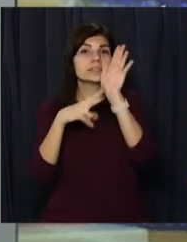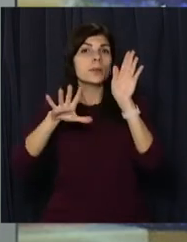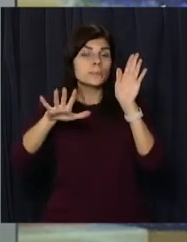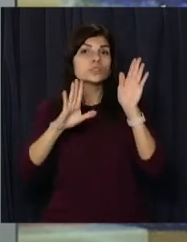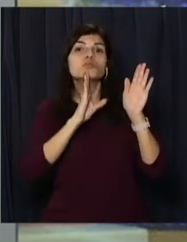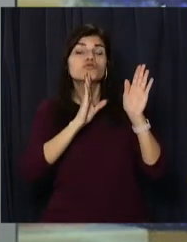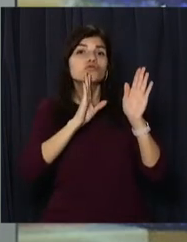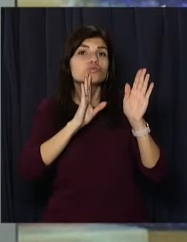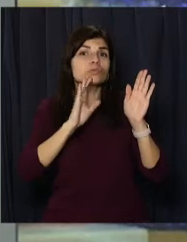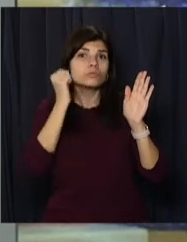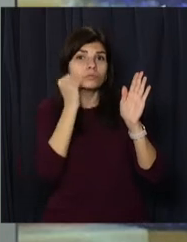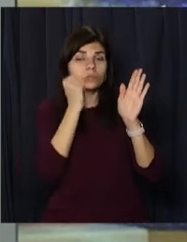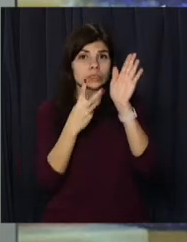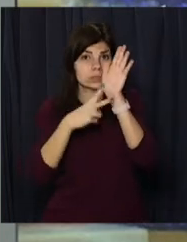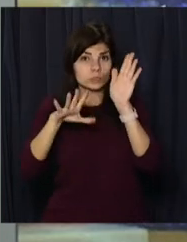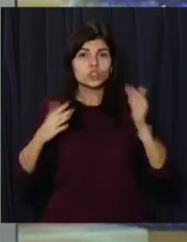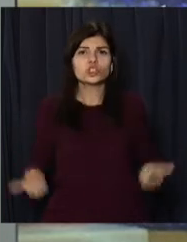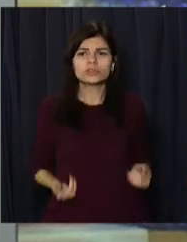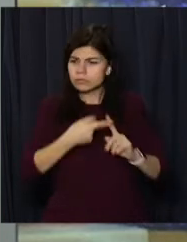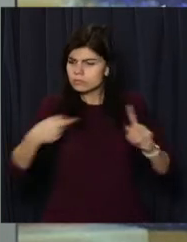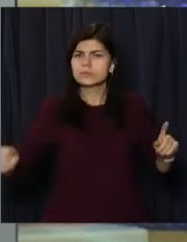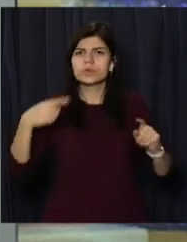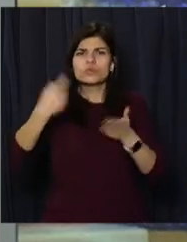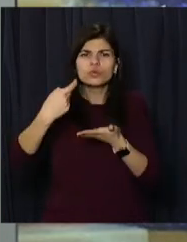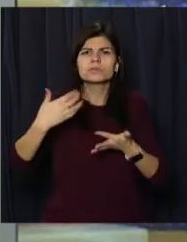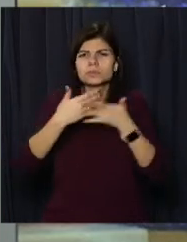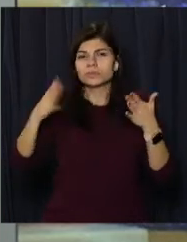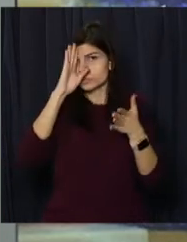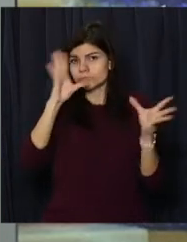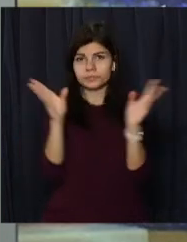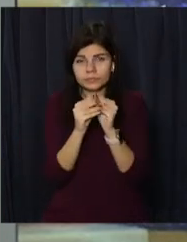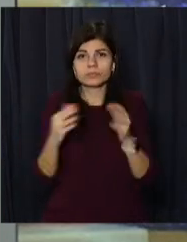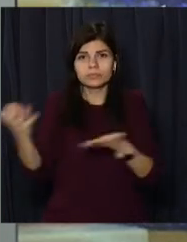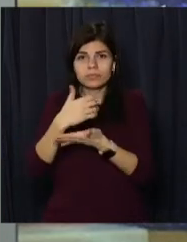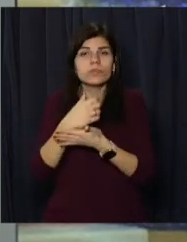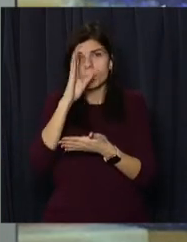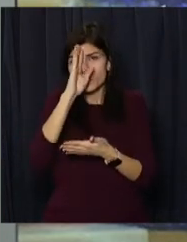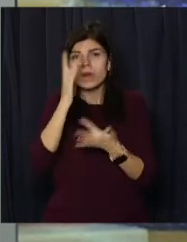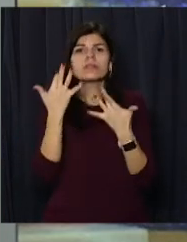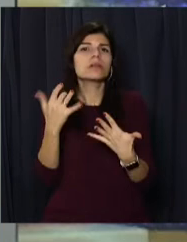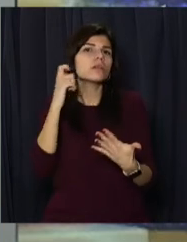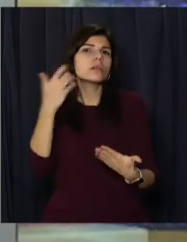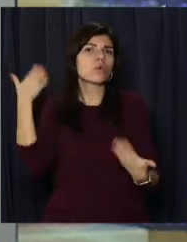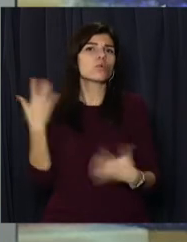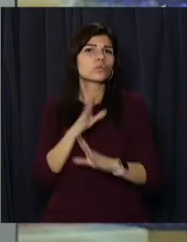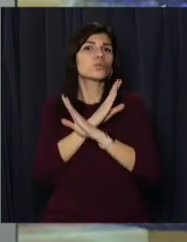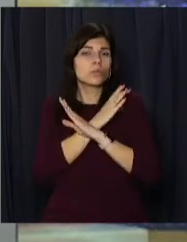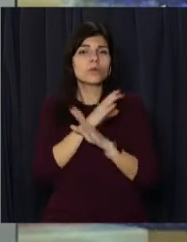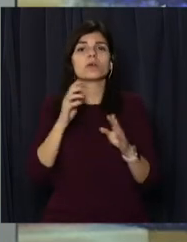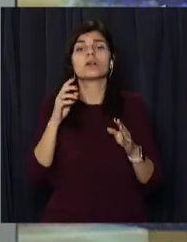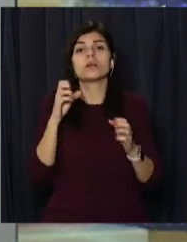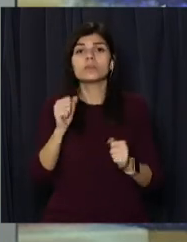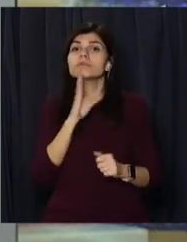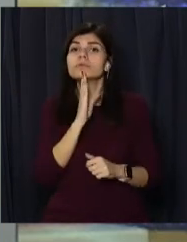жінка. Клик цю збирала впродовж життя разом із цивільним чоловіком. Він помер кілька років тому. Та виселитися з хати